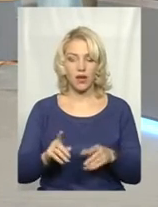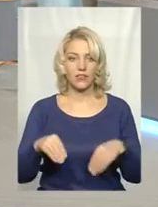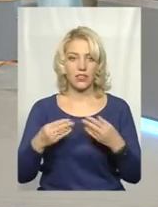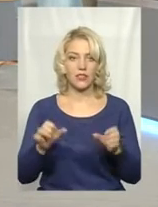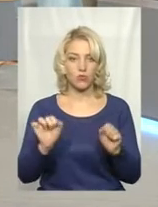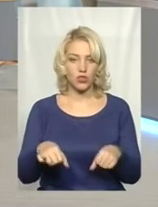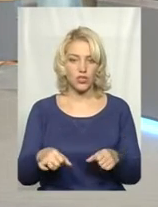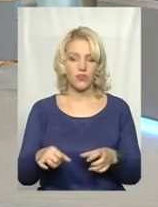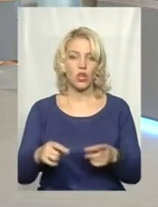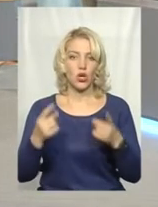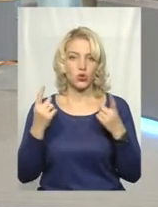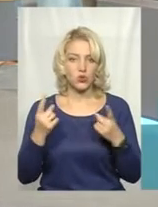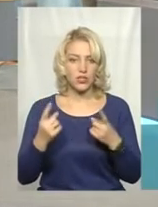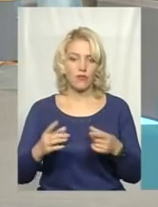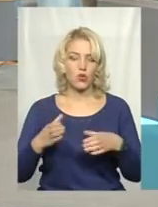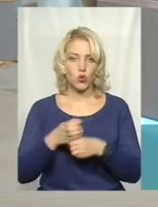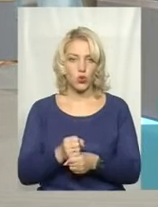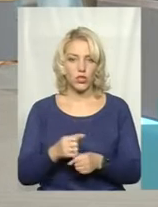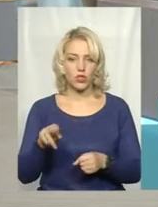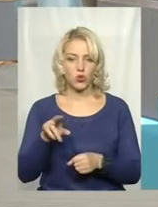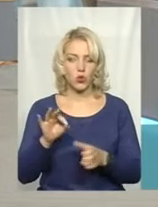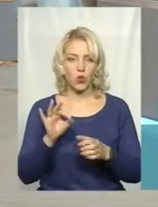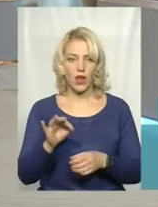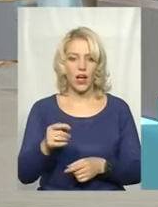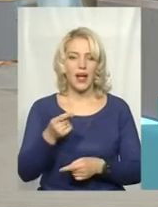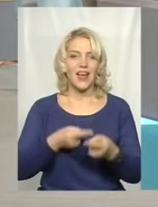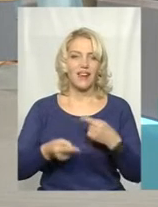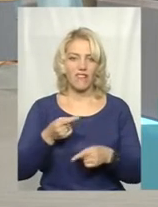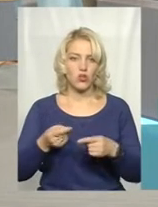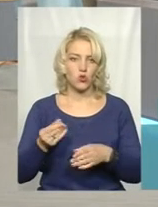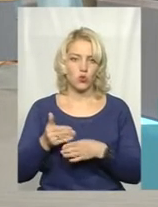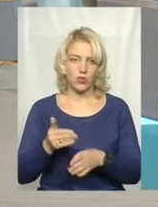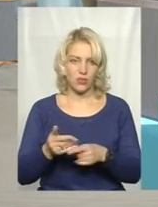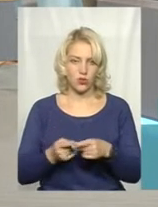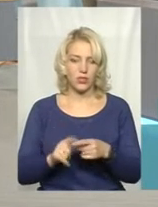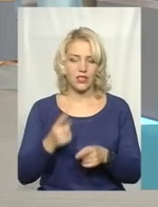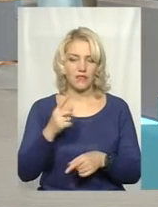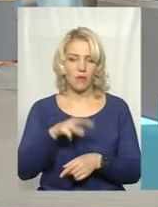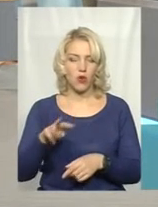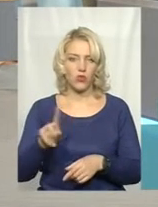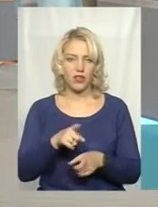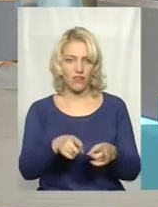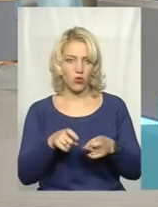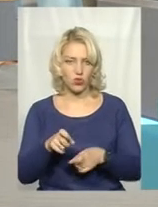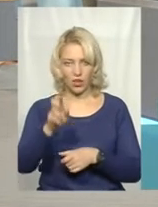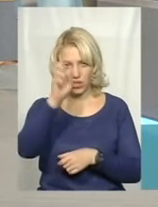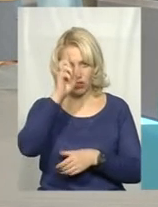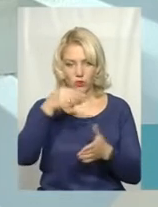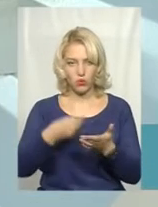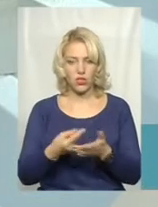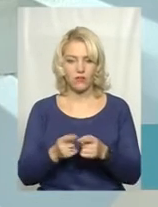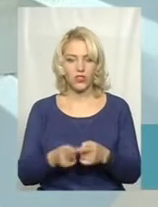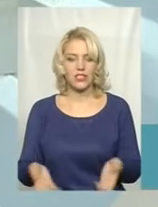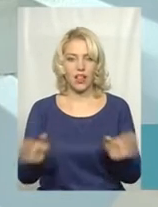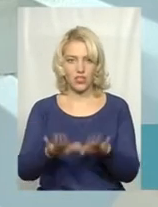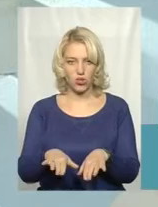суттєво практично скоротити майже до нуля реверсну дотацію. Це означає, що цих 2 мільйона, які вилучаються в державний бюджет, вони залишаться в